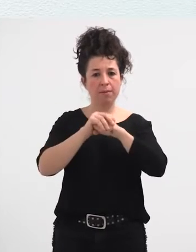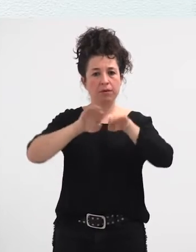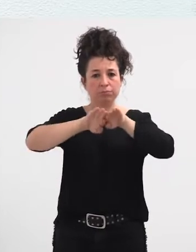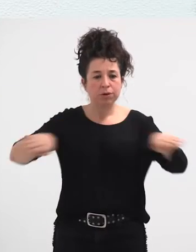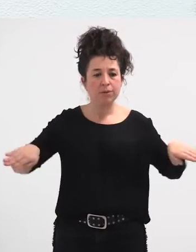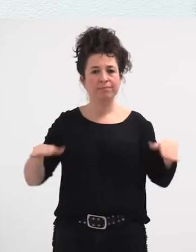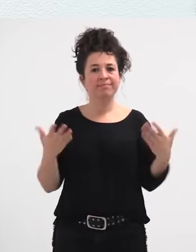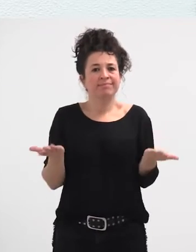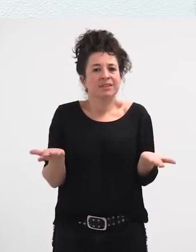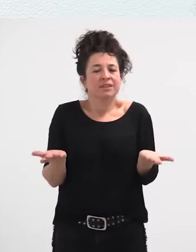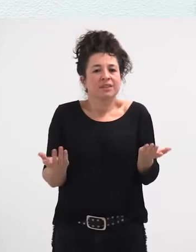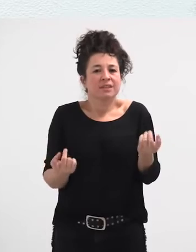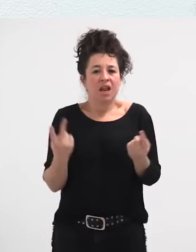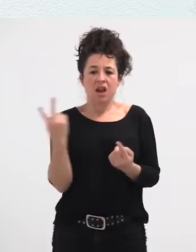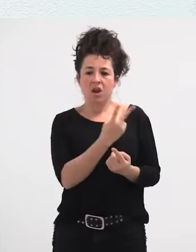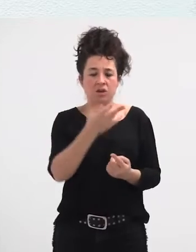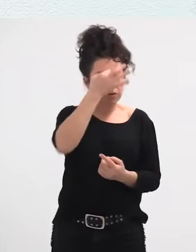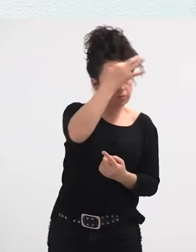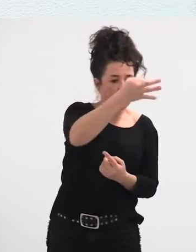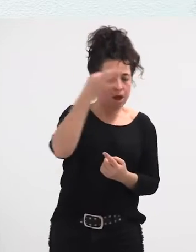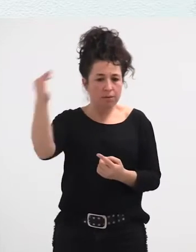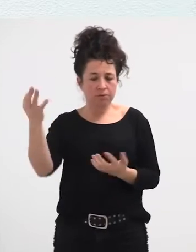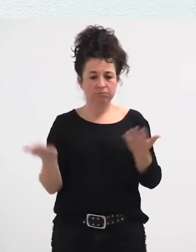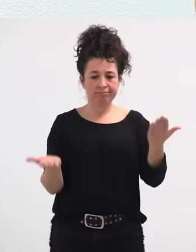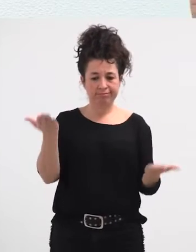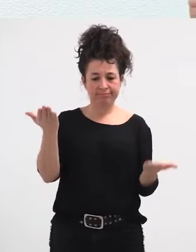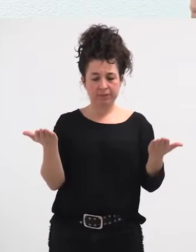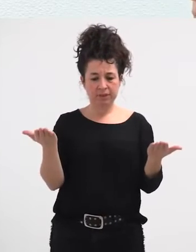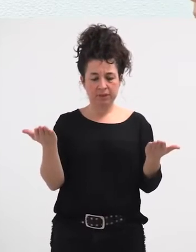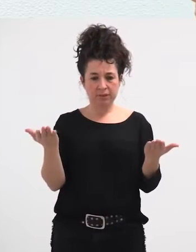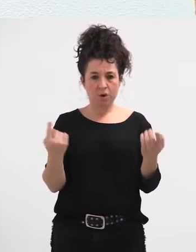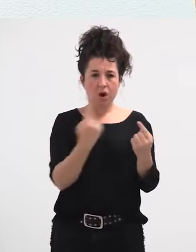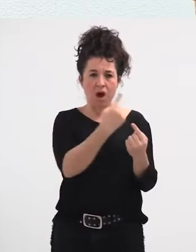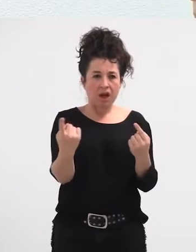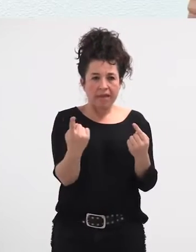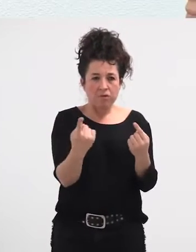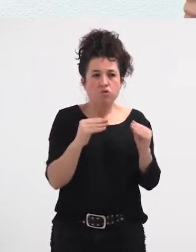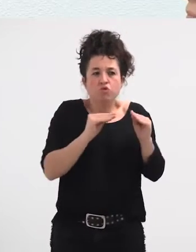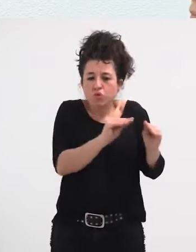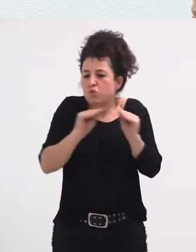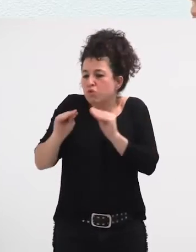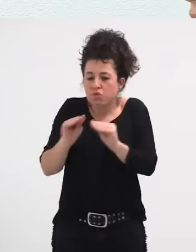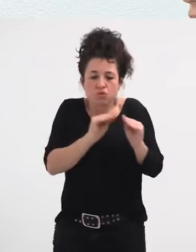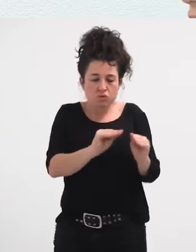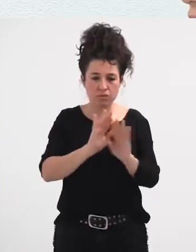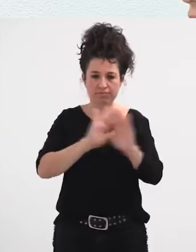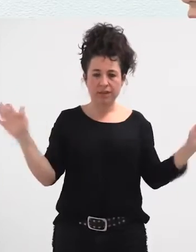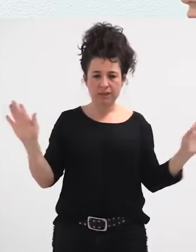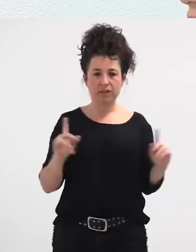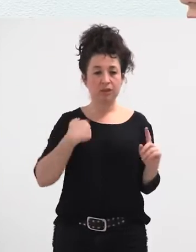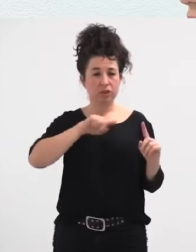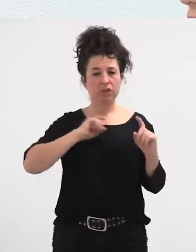Orduan bi harriak nola baita ere daude, baku itza, fakzio baku itza esakugu nuke, bere oskolean sartuta bezala, Hain egin batean genuen